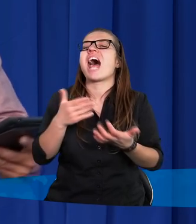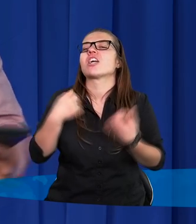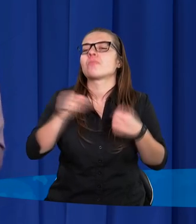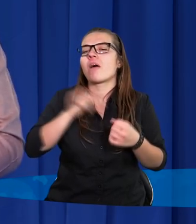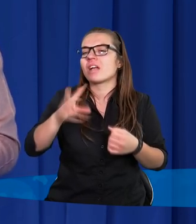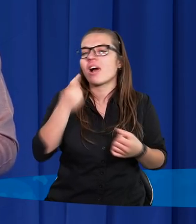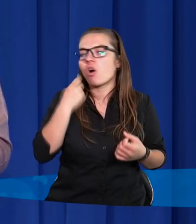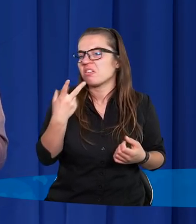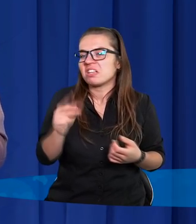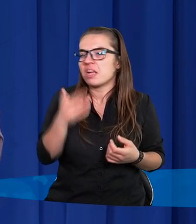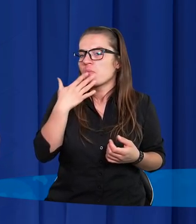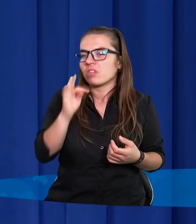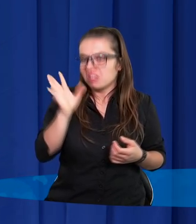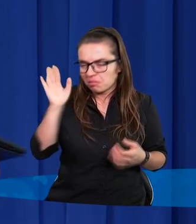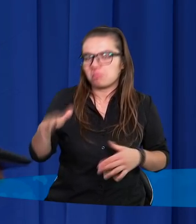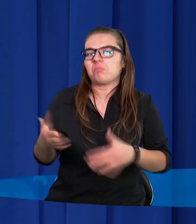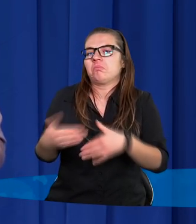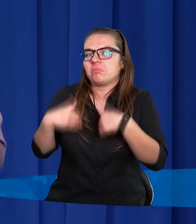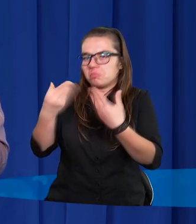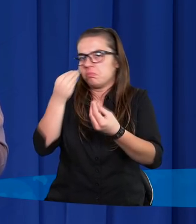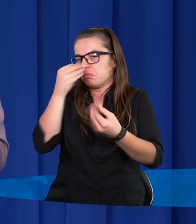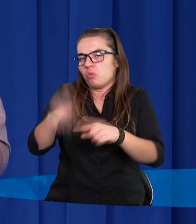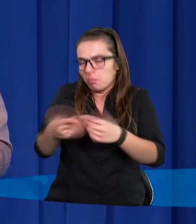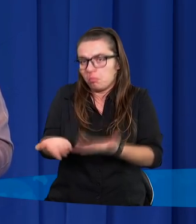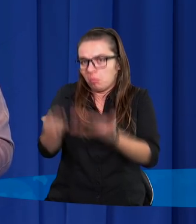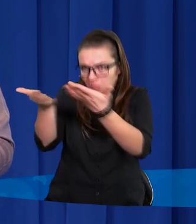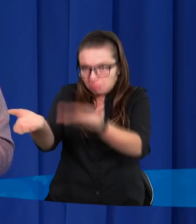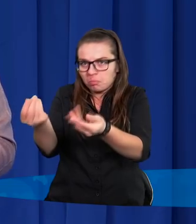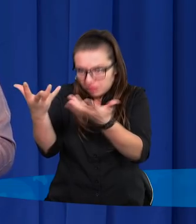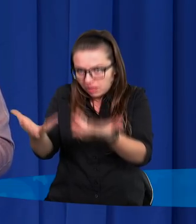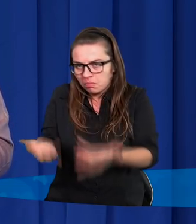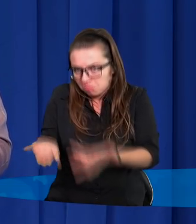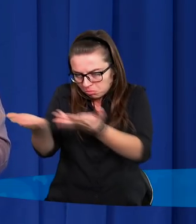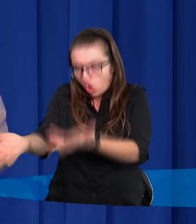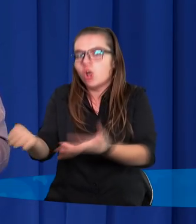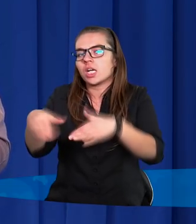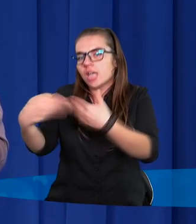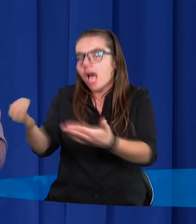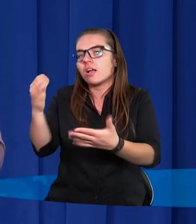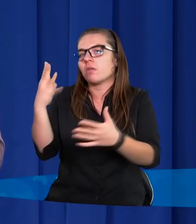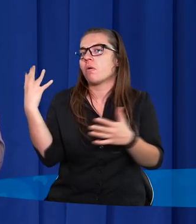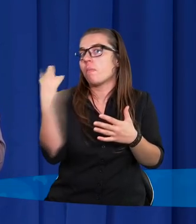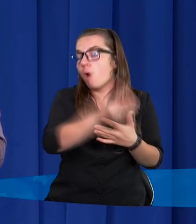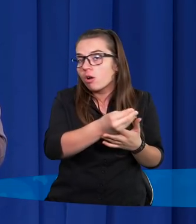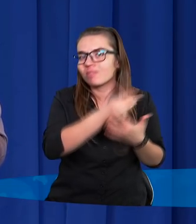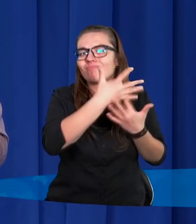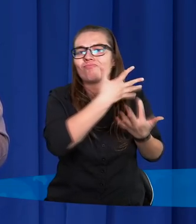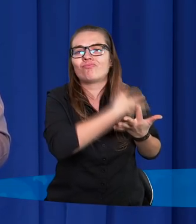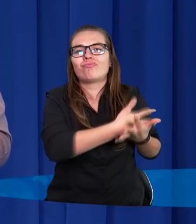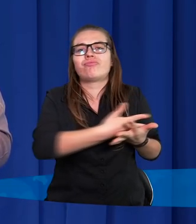się odzywać, tylko daje mu te pieniądze, o które ten syn prosi. Syn poszedł, wszystko wydał.